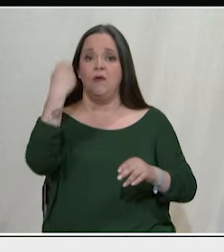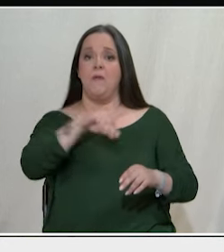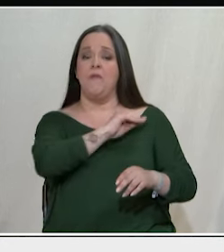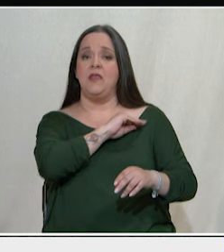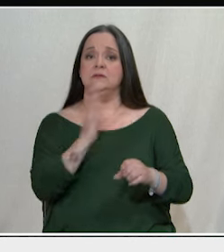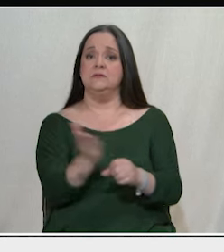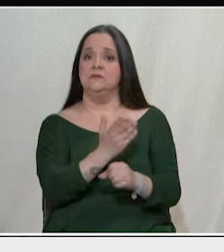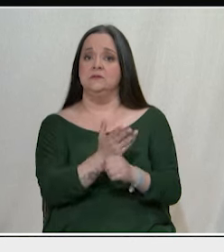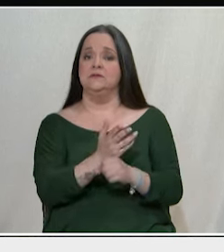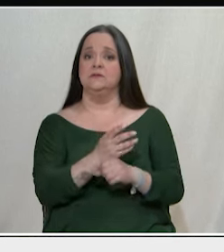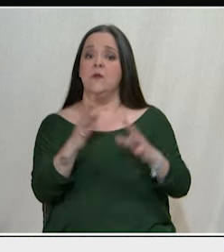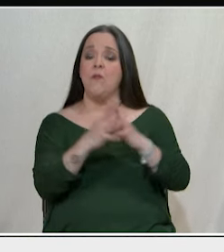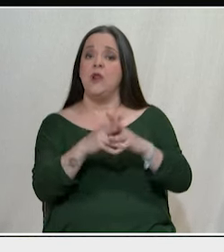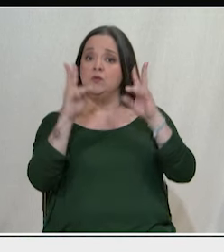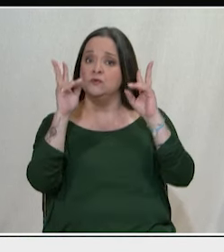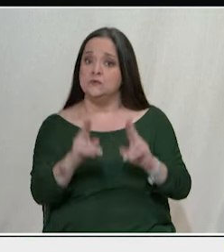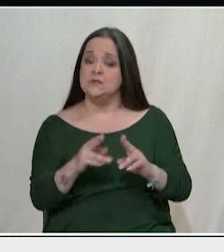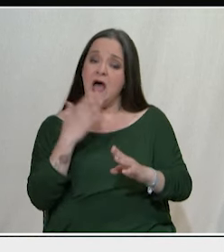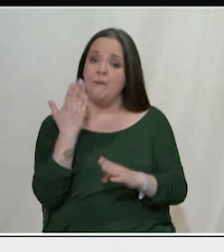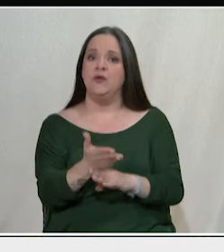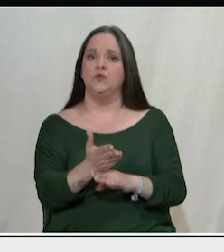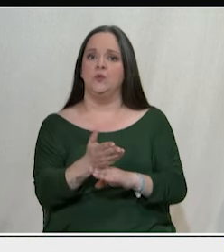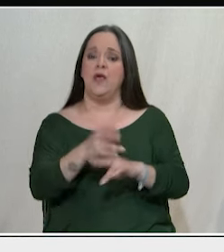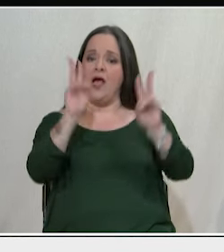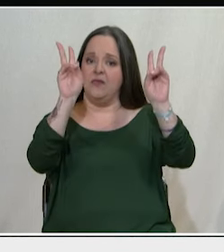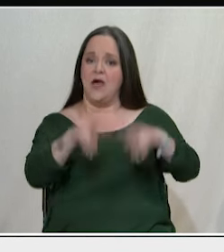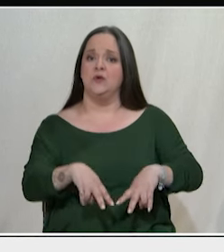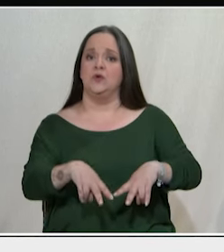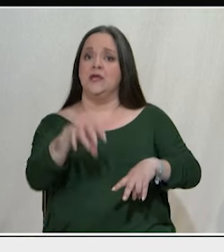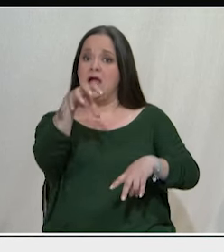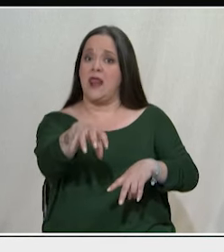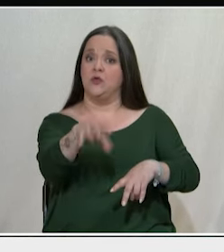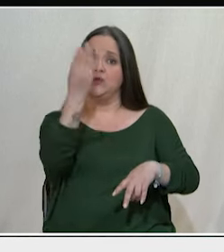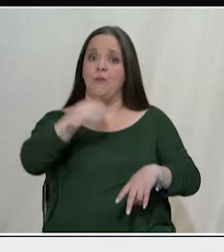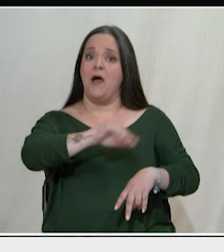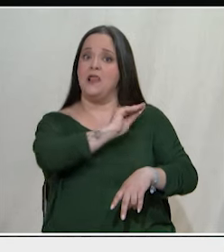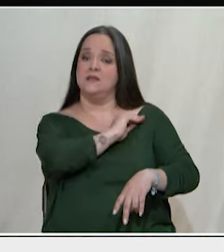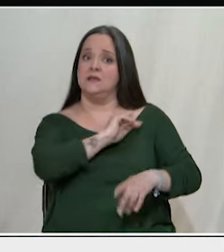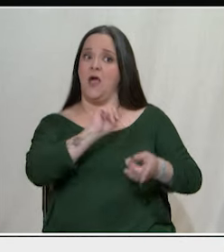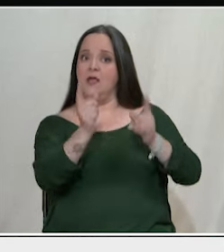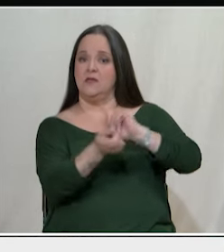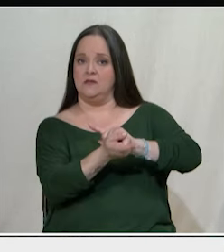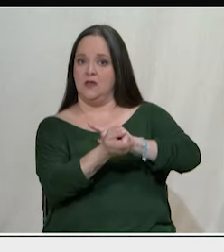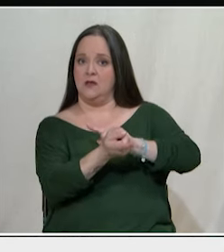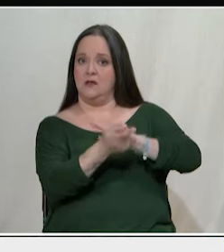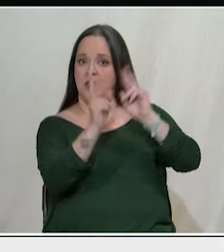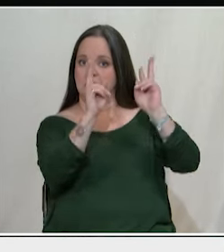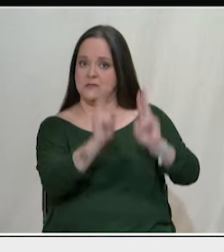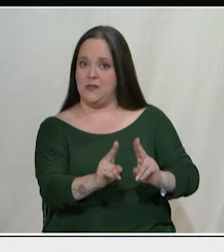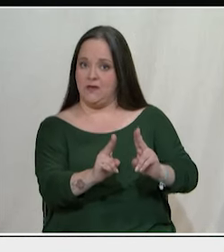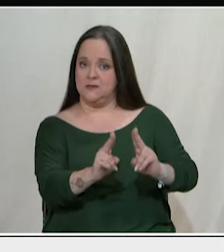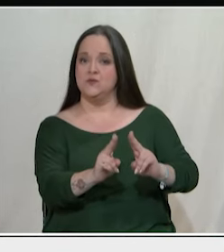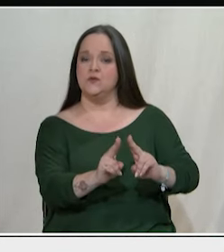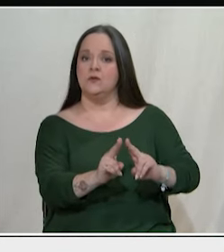την κατάπαυση του πυρός, να απαιτήσουμε την αναγνώριση του κράτους της Παλαιστίνης και αντίθετα να σταματήσει κάθε δική μας